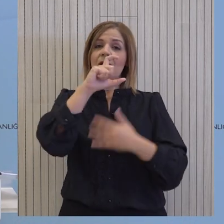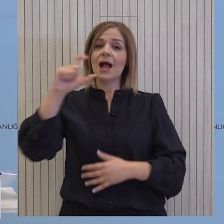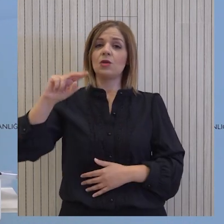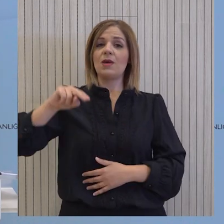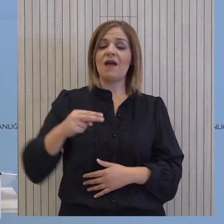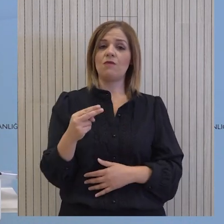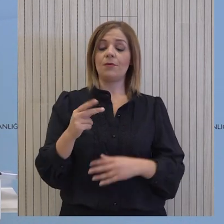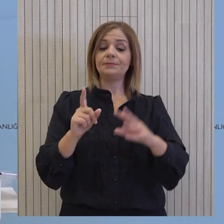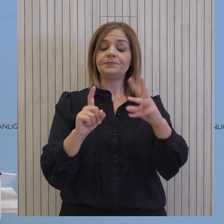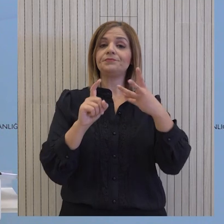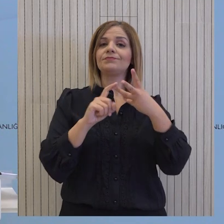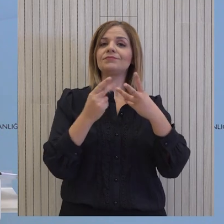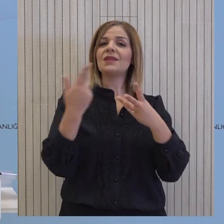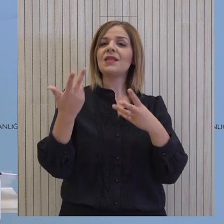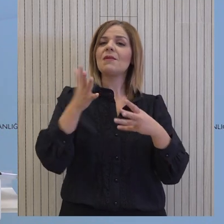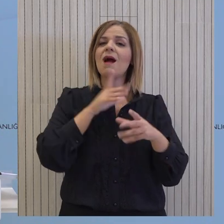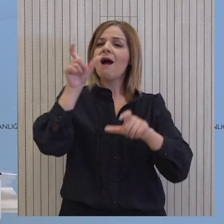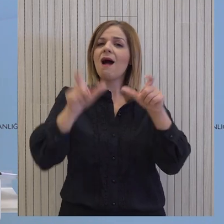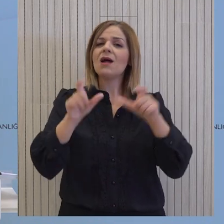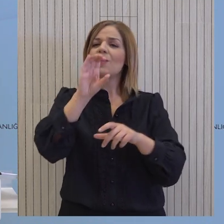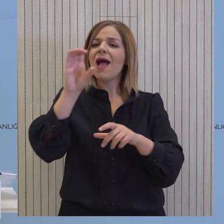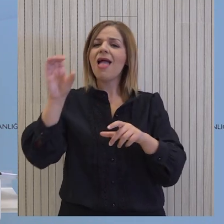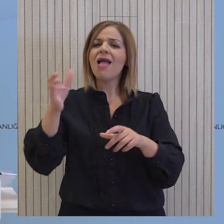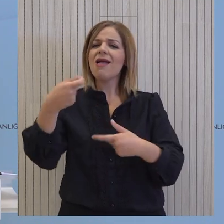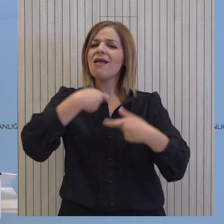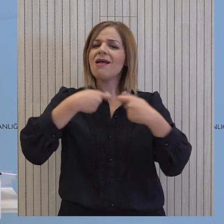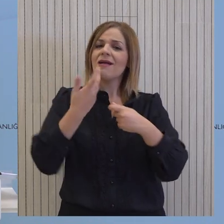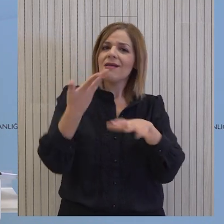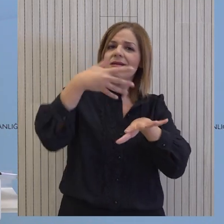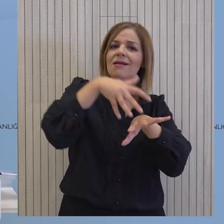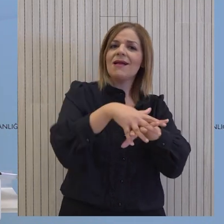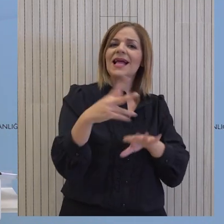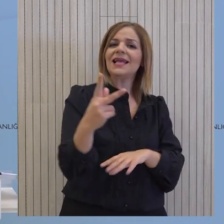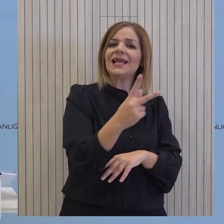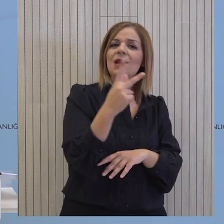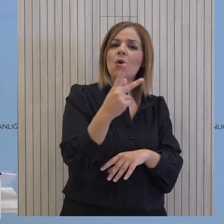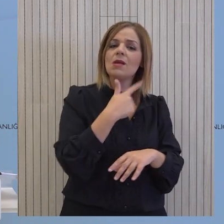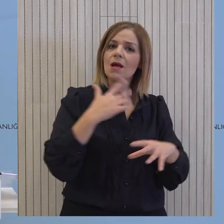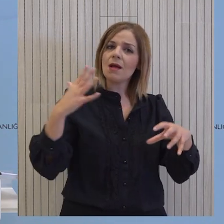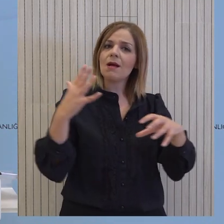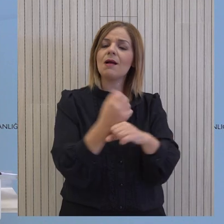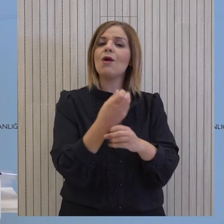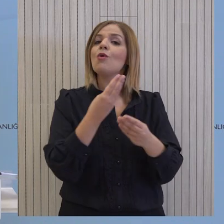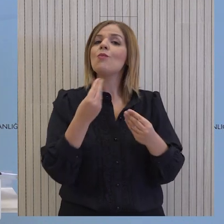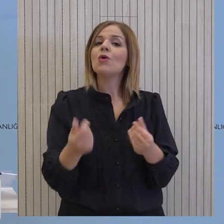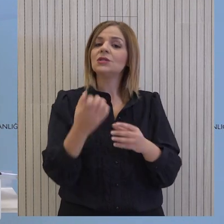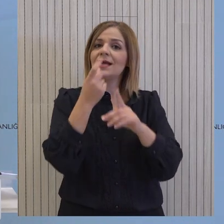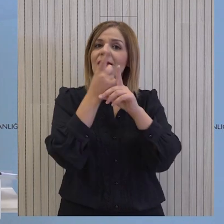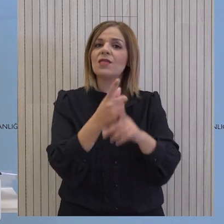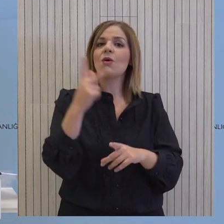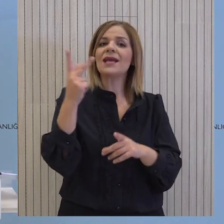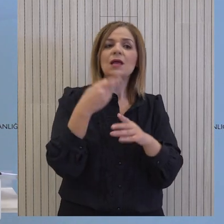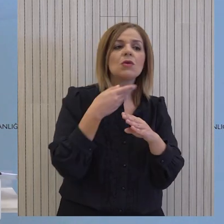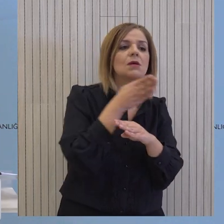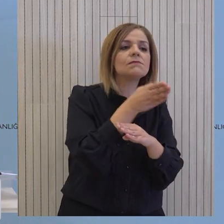Ο τρίτος άξονας της ενσωμάτωσης και συμπερίληψης των δικαιούχων στο κοινωνικό σύνολο επιτυγχάνεται με την ενίσχυση του μηχανισμού κοινωνικής